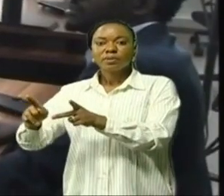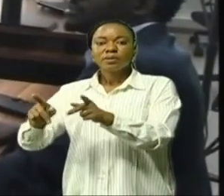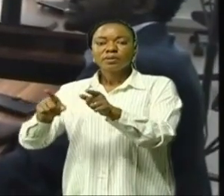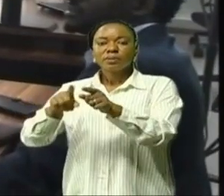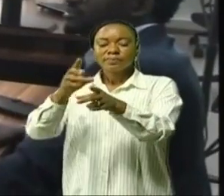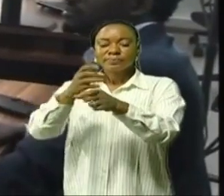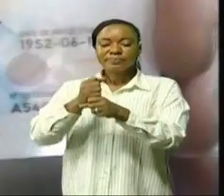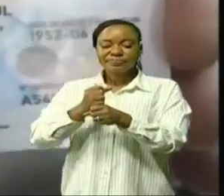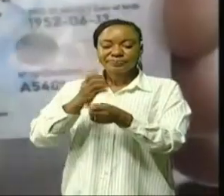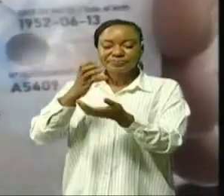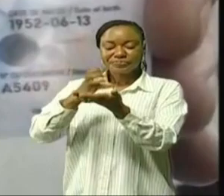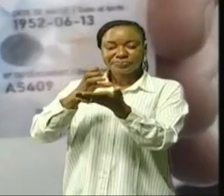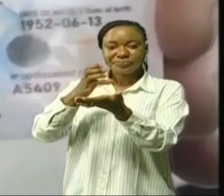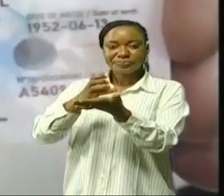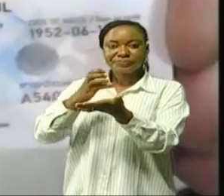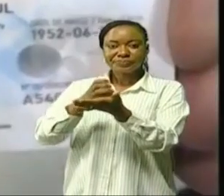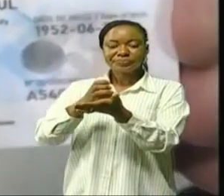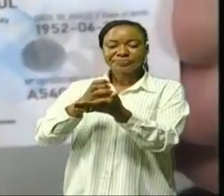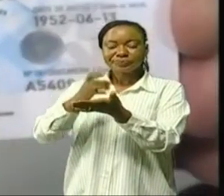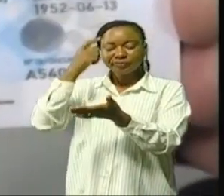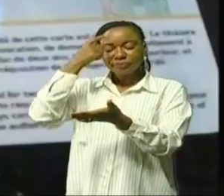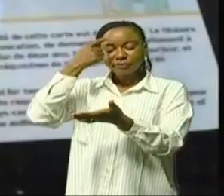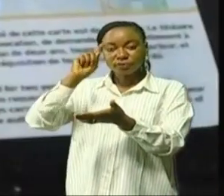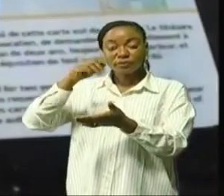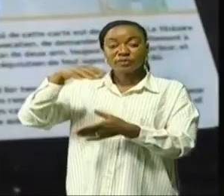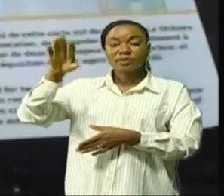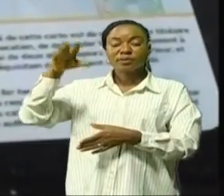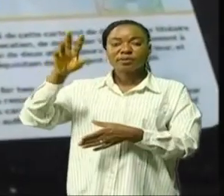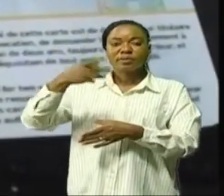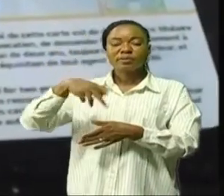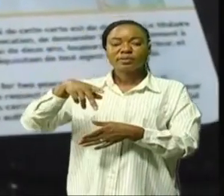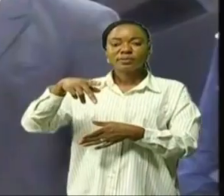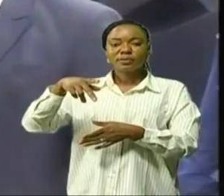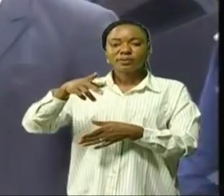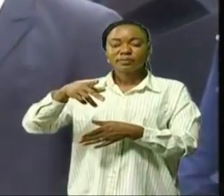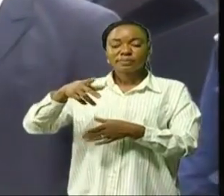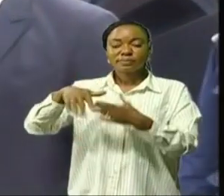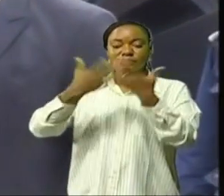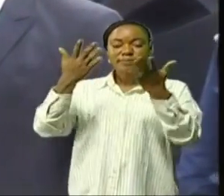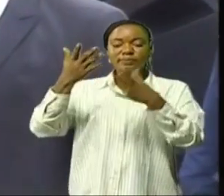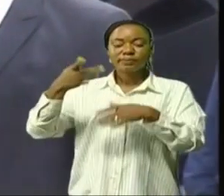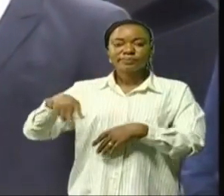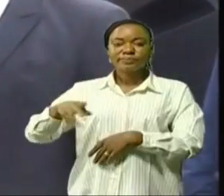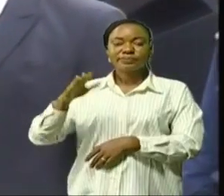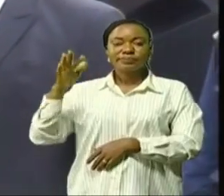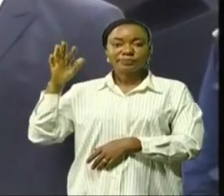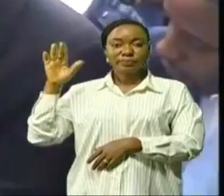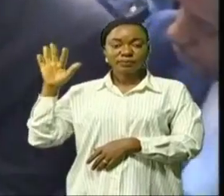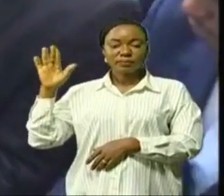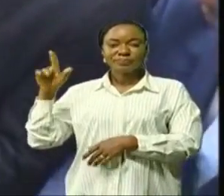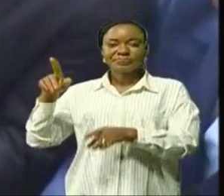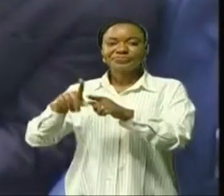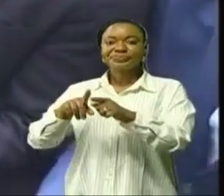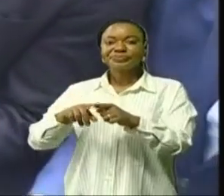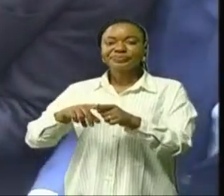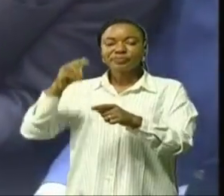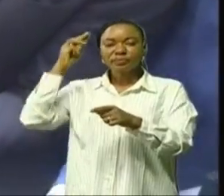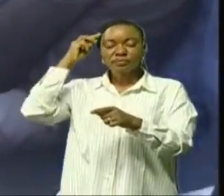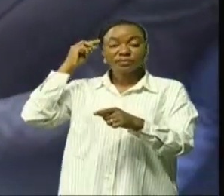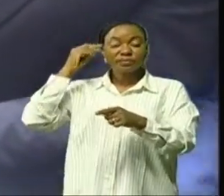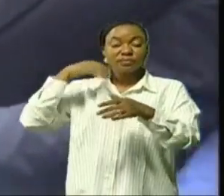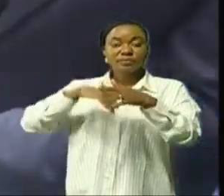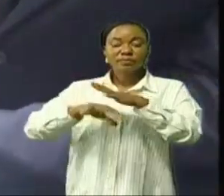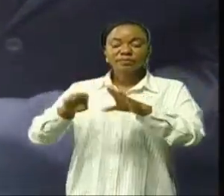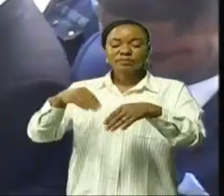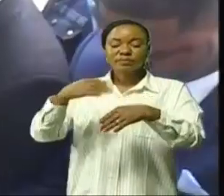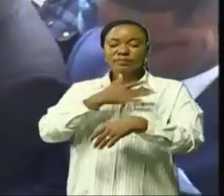'obtention de la carte des résidences pour étrangers dans la ville province de Kinshasa le ministre provincial de l'intérieur a au nom de l'autorité